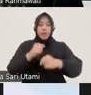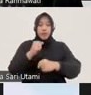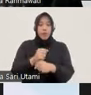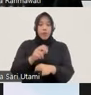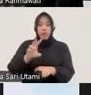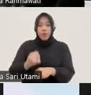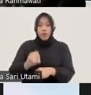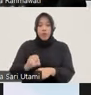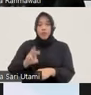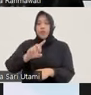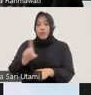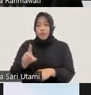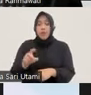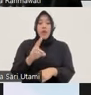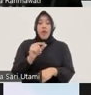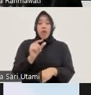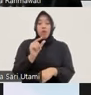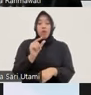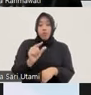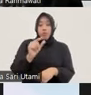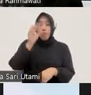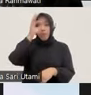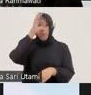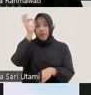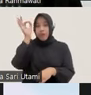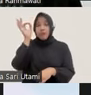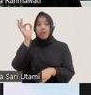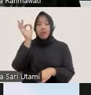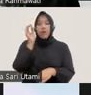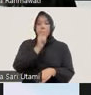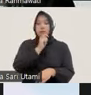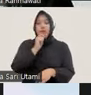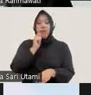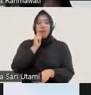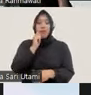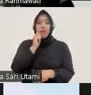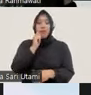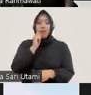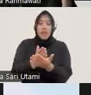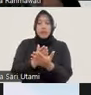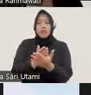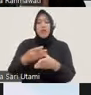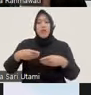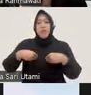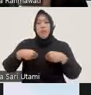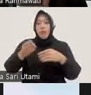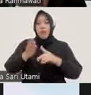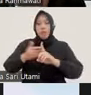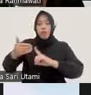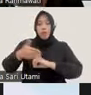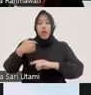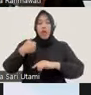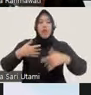di Errol Porni justru ya semakin menegaskan semakin memberikan perlindungan untuk adanya praktik-praktik